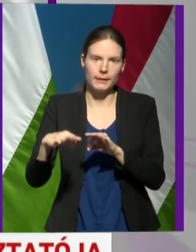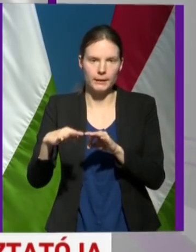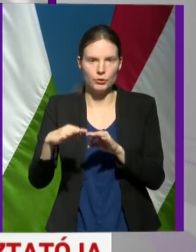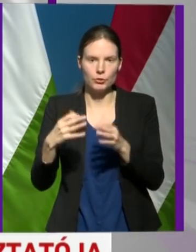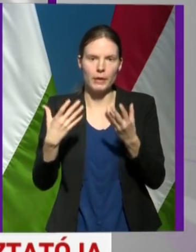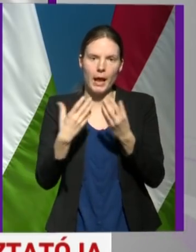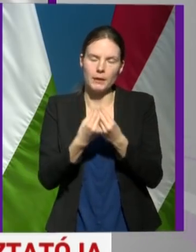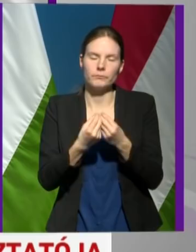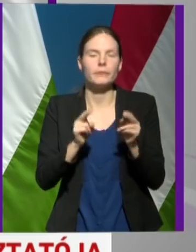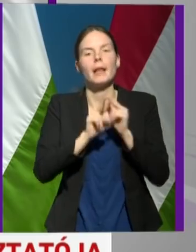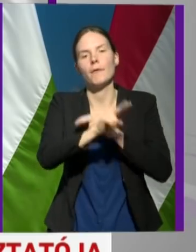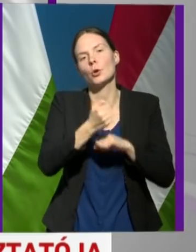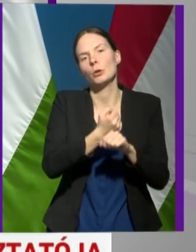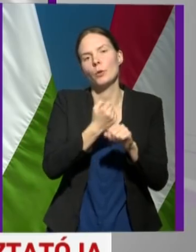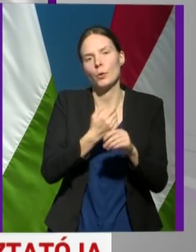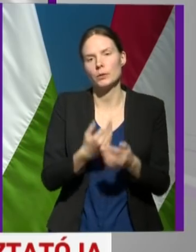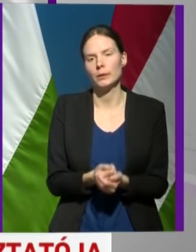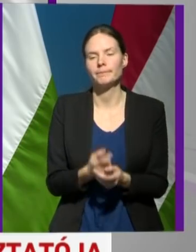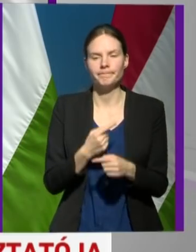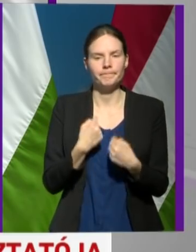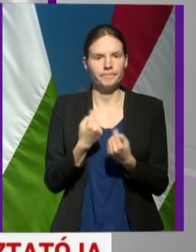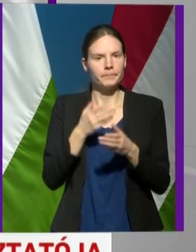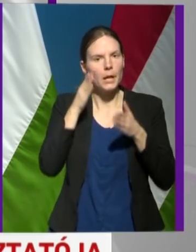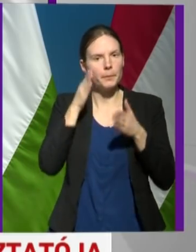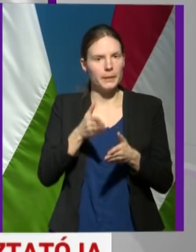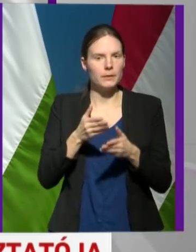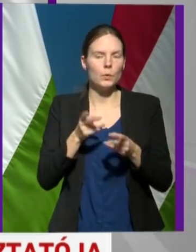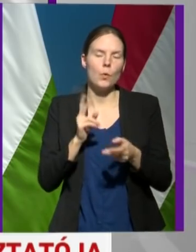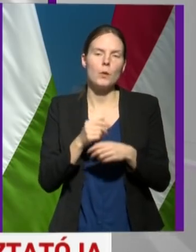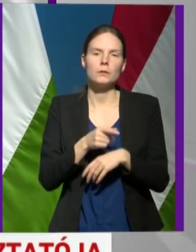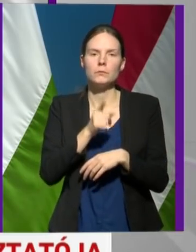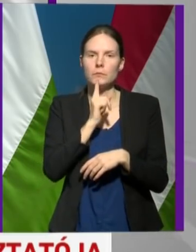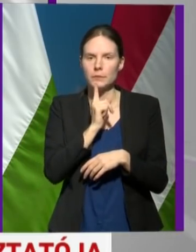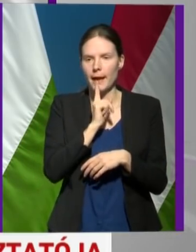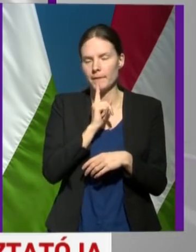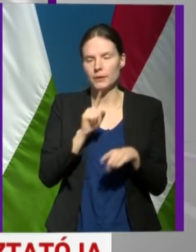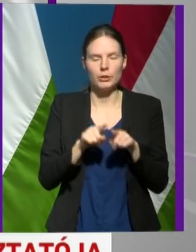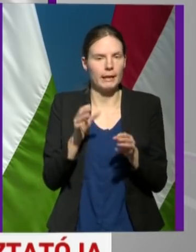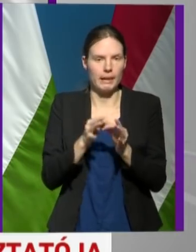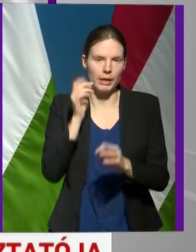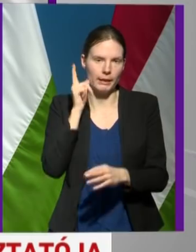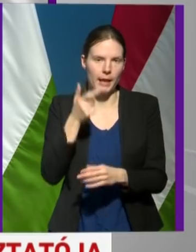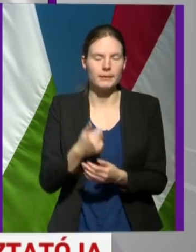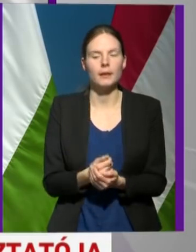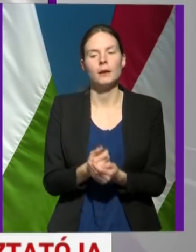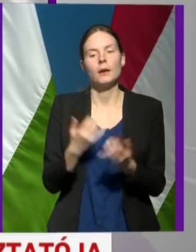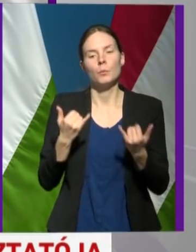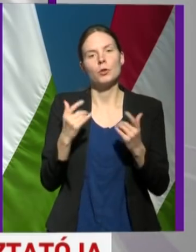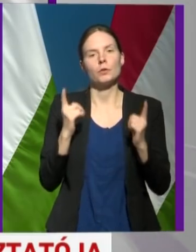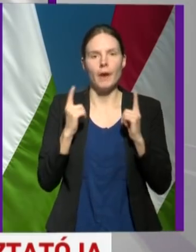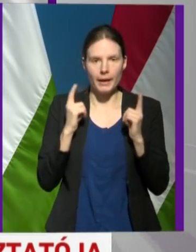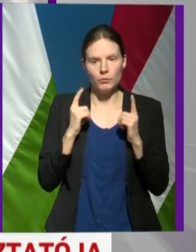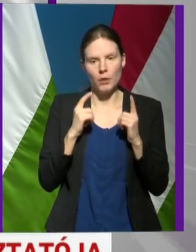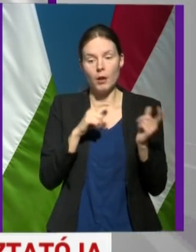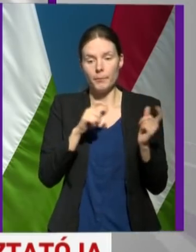meg. Én nagyon bízom abban, hogy egyre kevesebb lesz ilyen. Most úgy várjuk a visszatérő